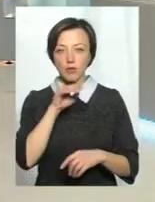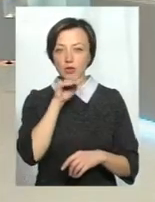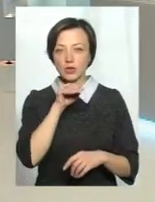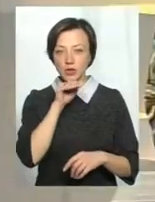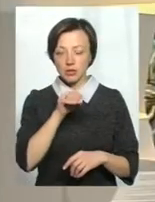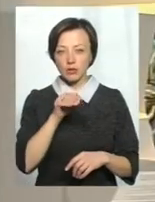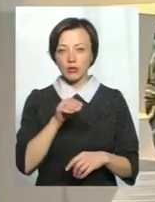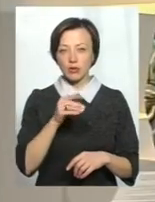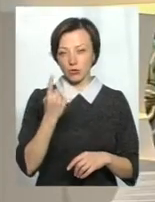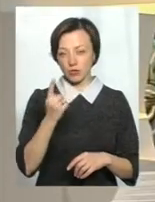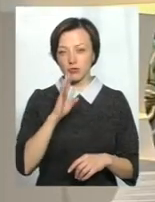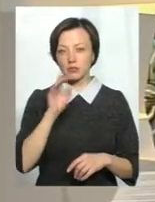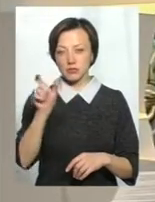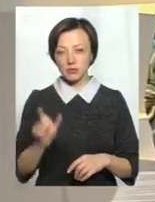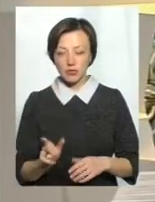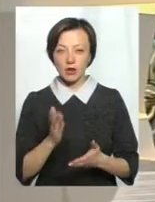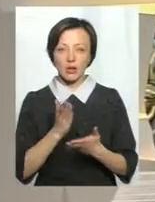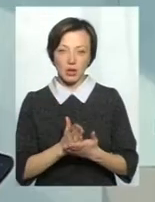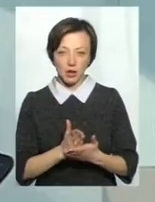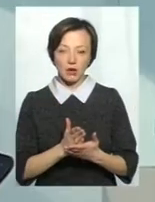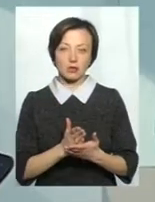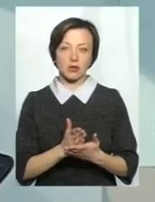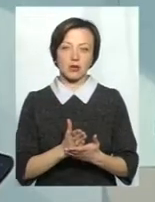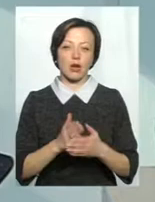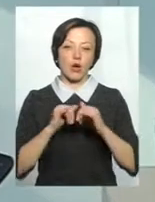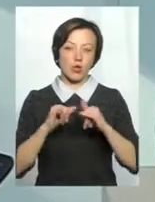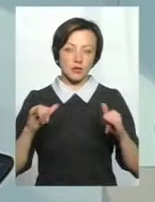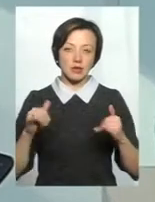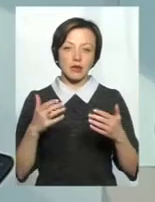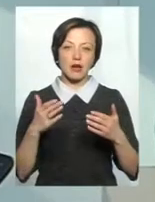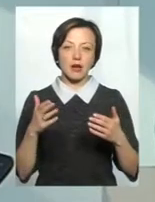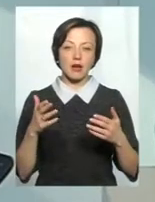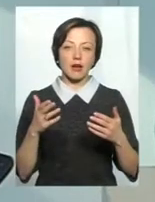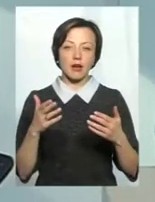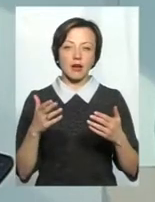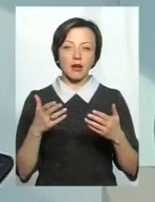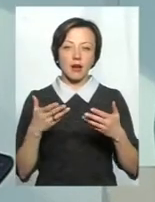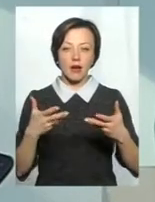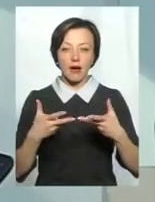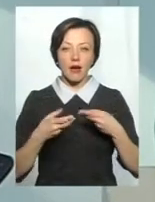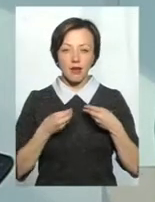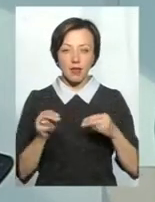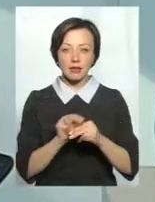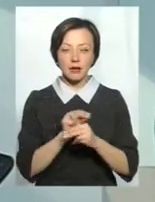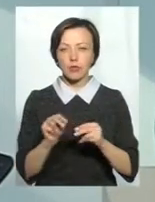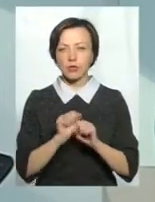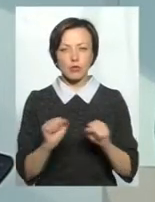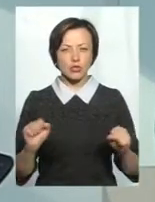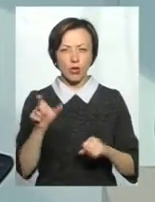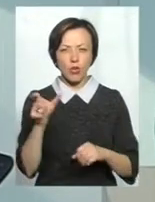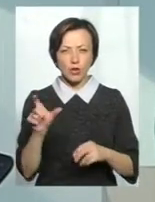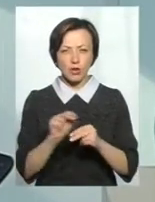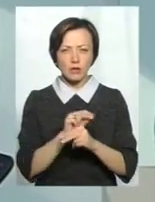Мачерет, яка є сподвижником рефлексотерапії. Не можна голкотерапію використовувати